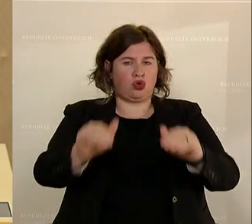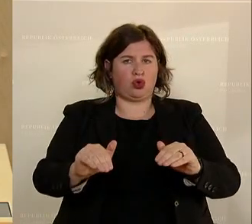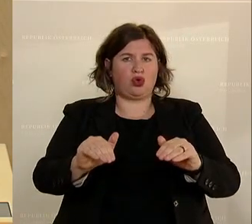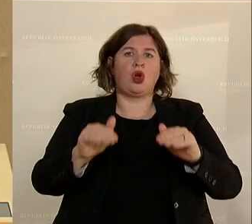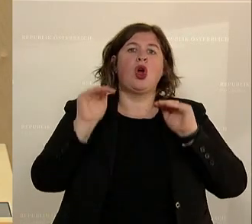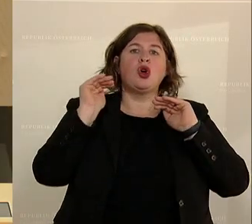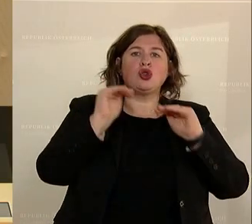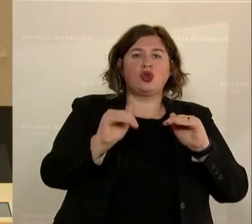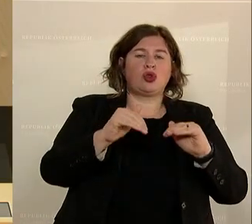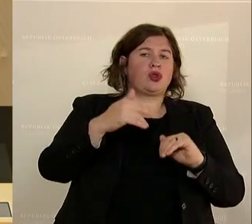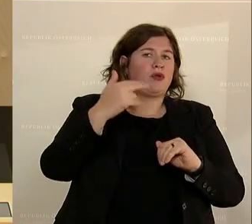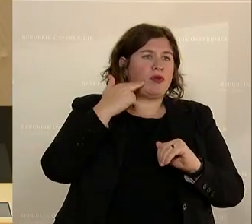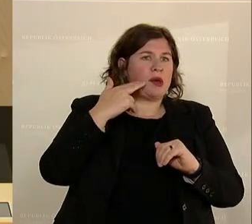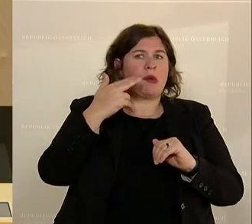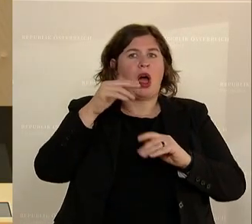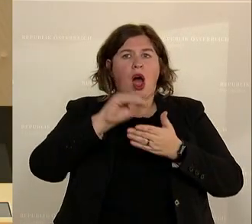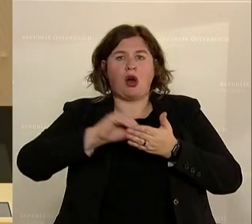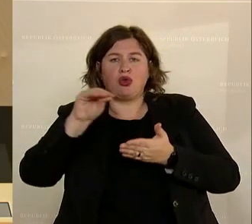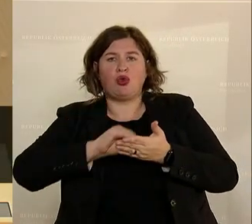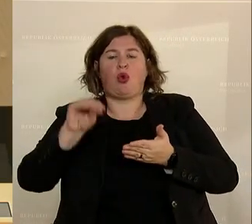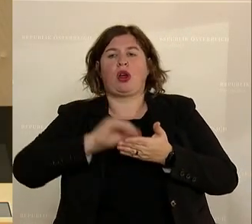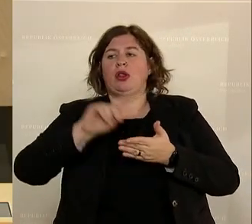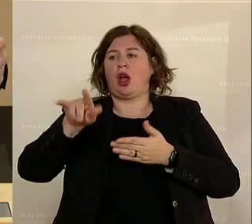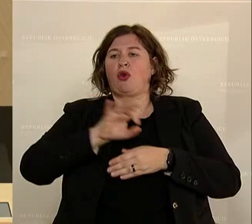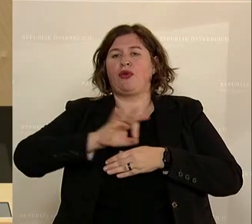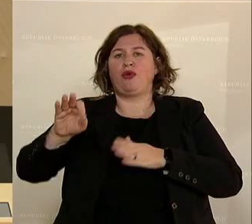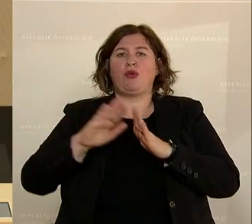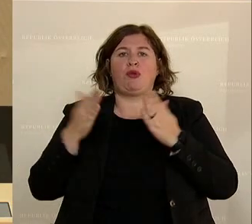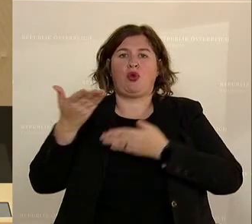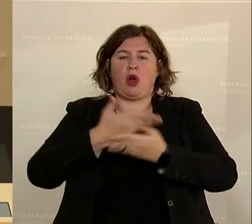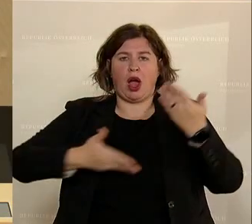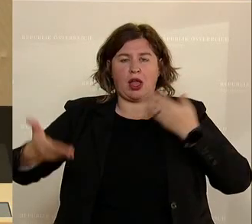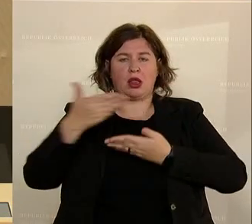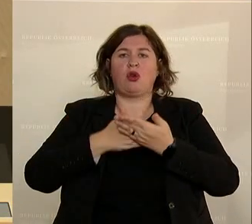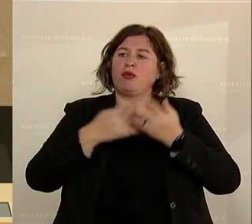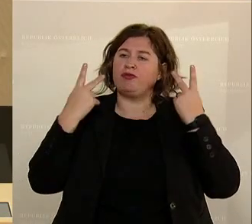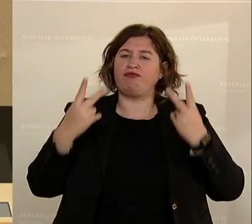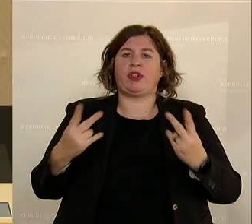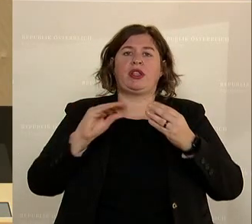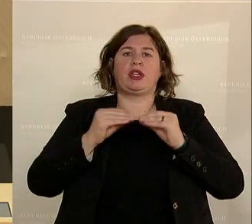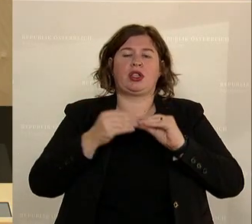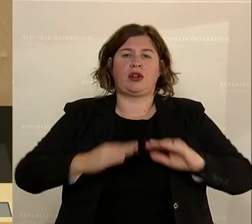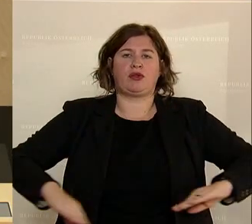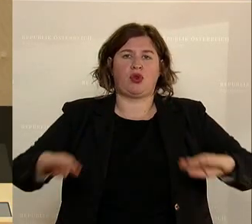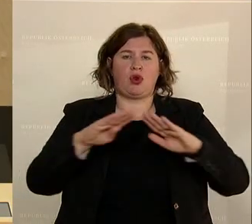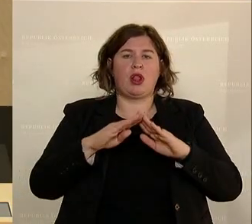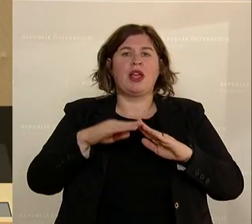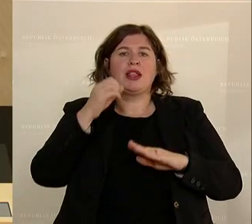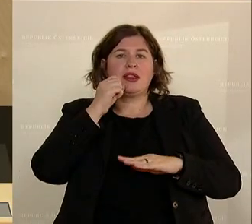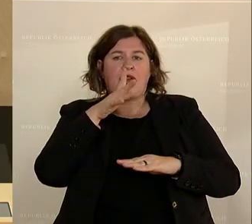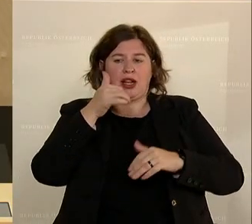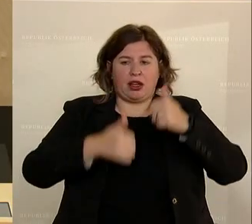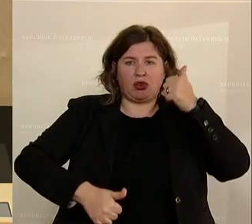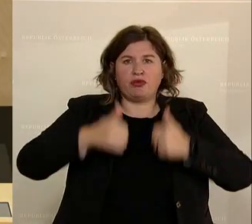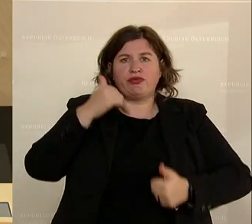Verleger und Autoren und sie ist auch für unsere Buchhandlung eine wichtige Geschäftsgrundlage im täglichen Konkurrenzkampf